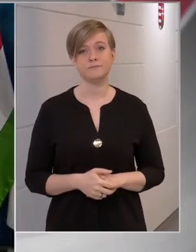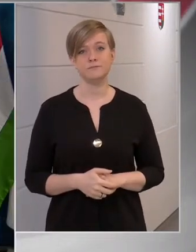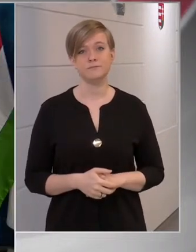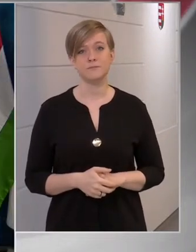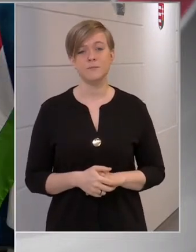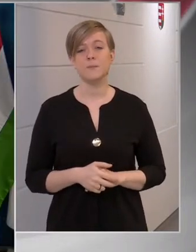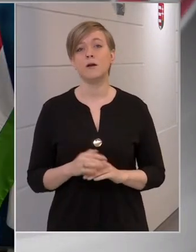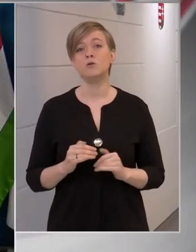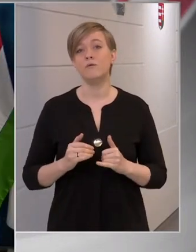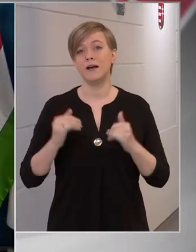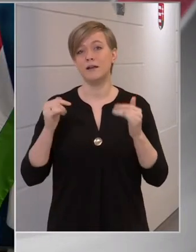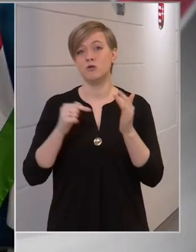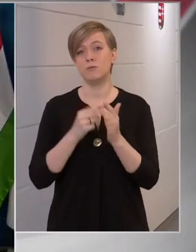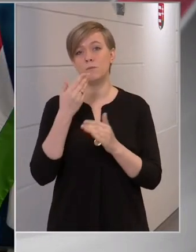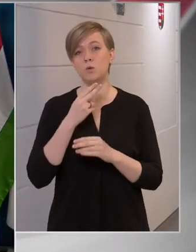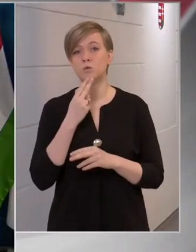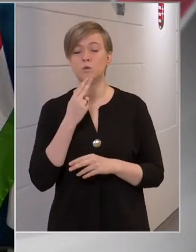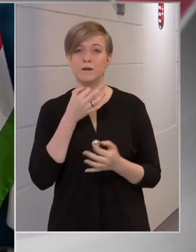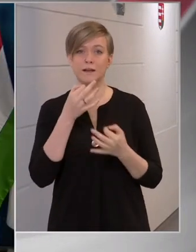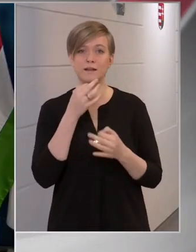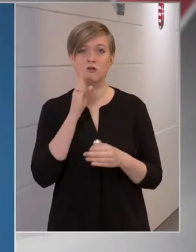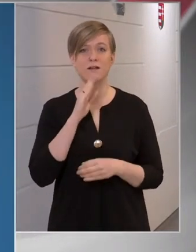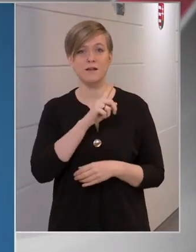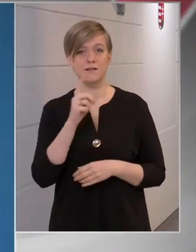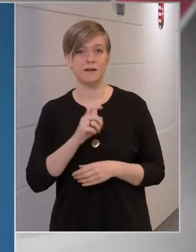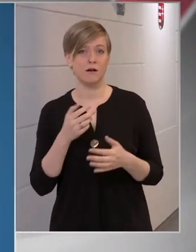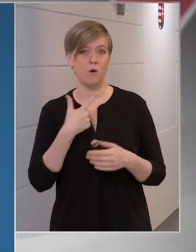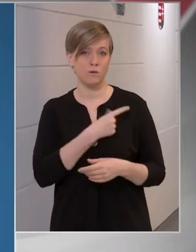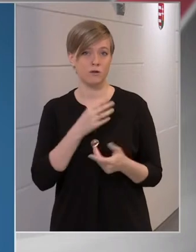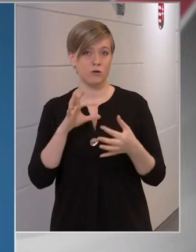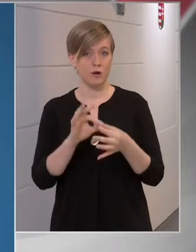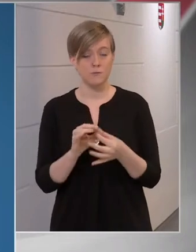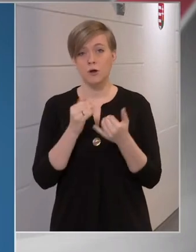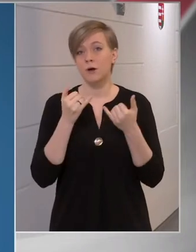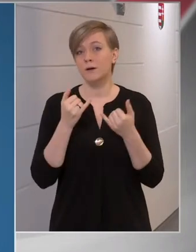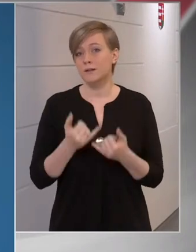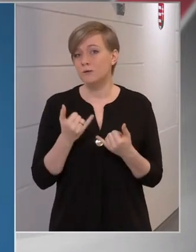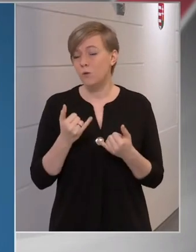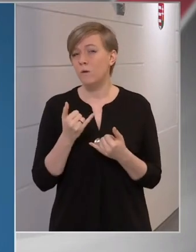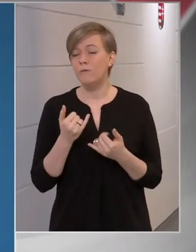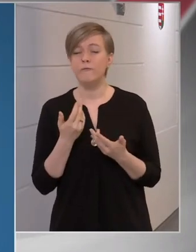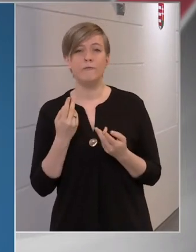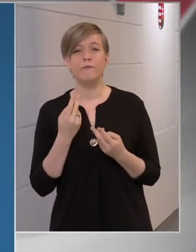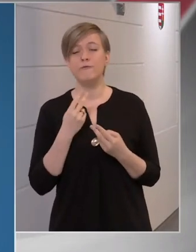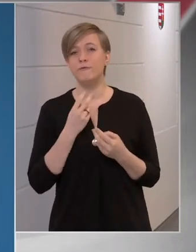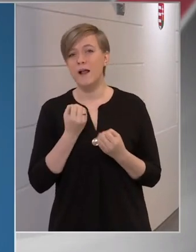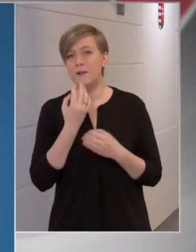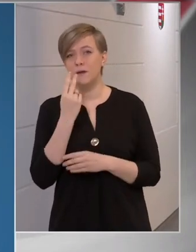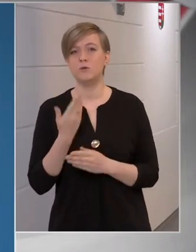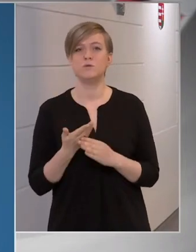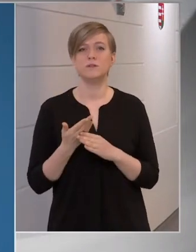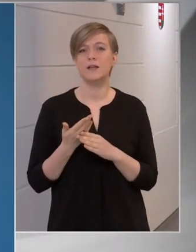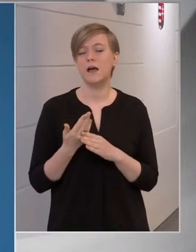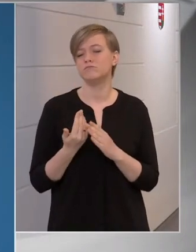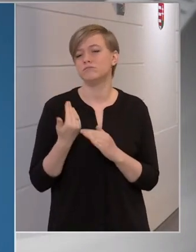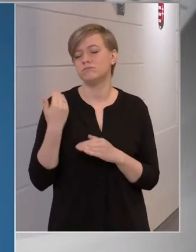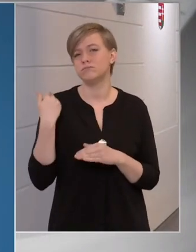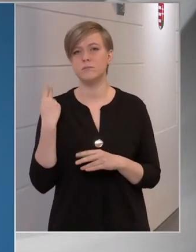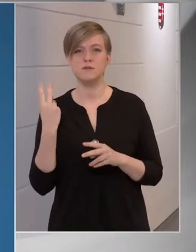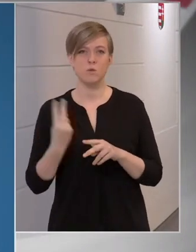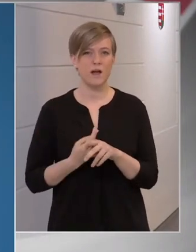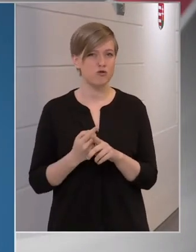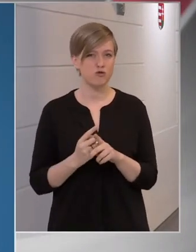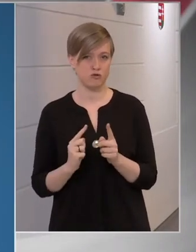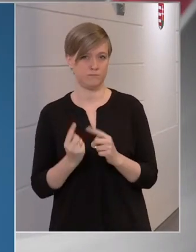növekedés.hu kérdése következik, az asztalazeneka oltással kapcsolatban itthon felmerültek különleges, a szokásosnál jelentősebb